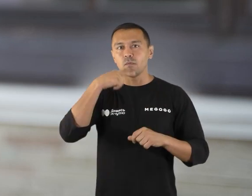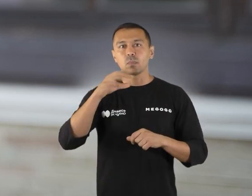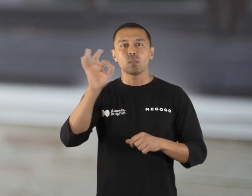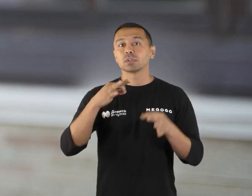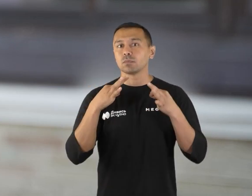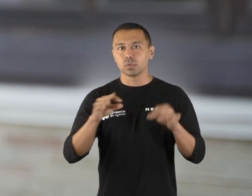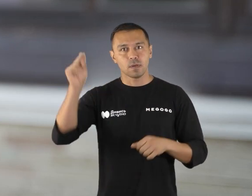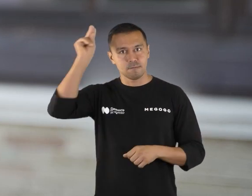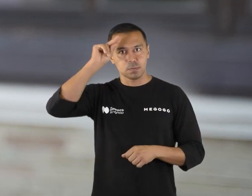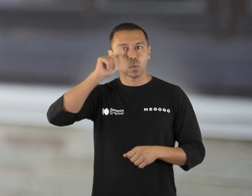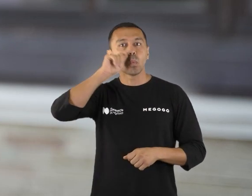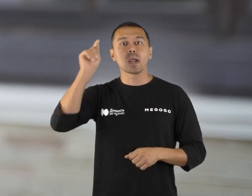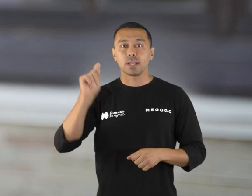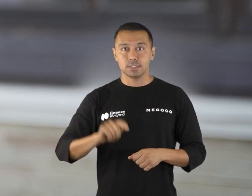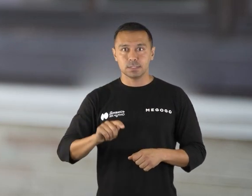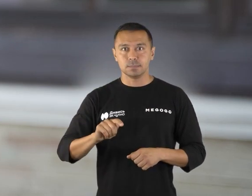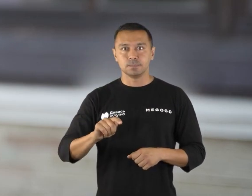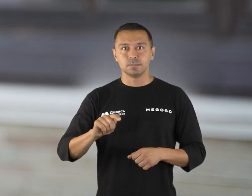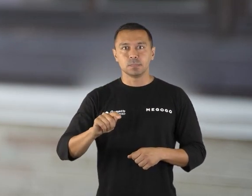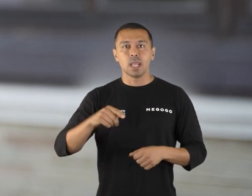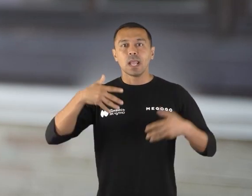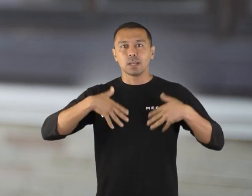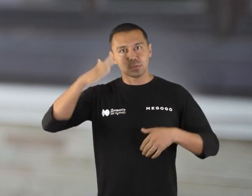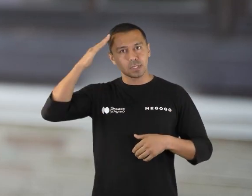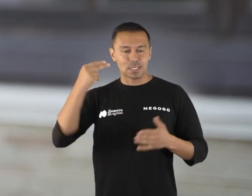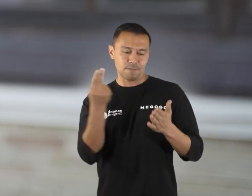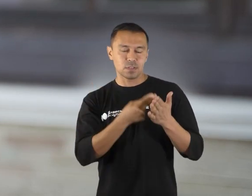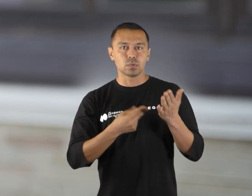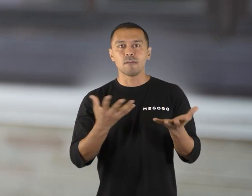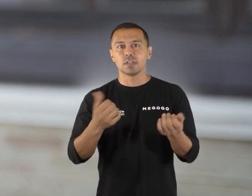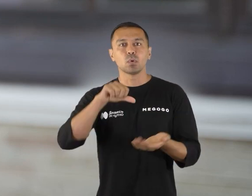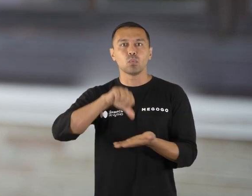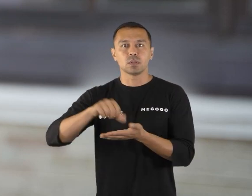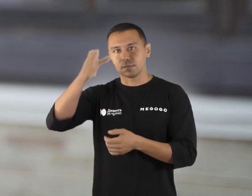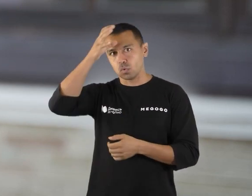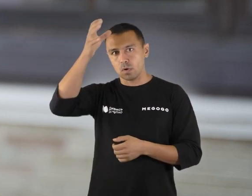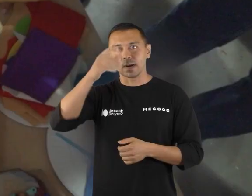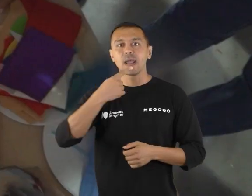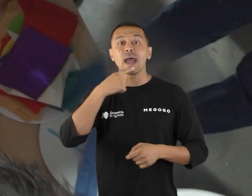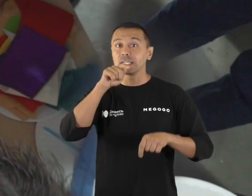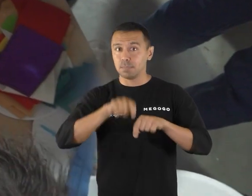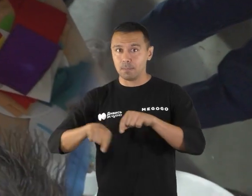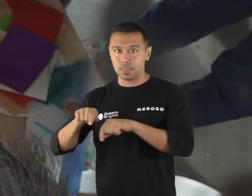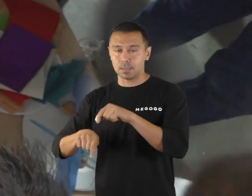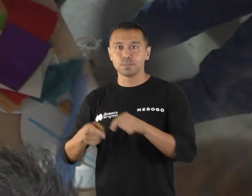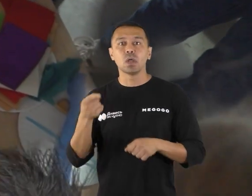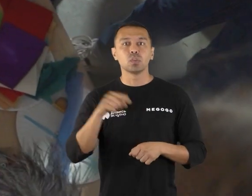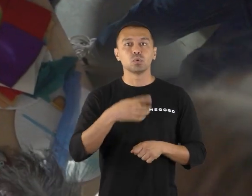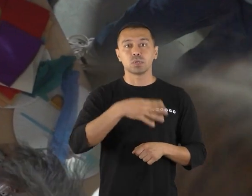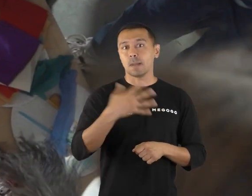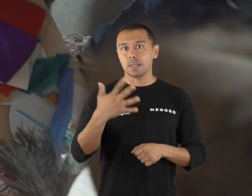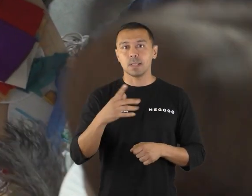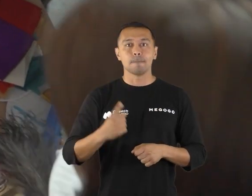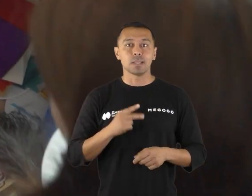свободу, вивчимо українські та кримсько-татарські візерунки, візьмемо участь у наукових експериментах. Тому із